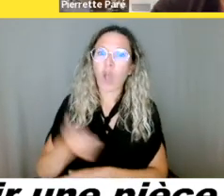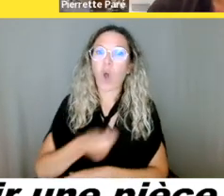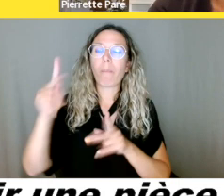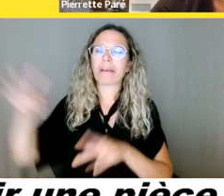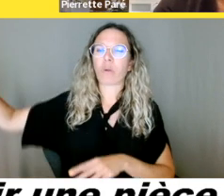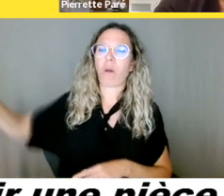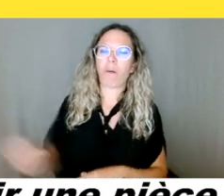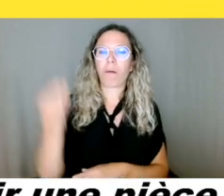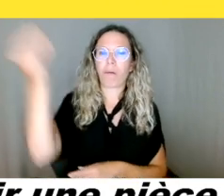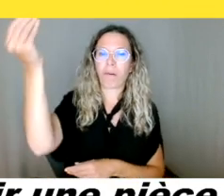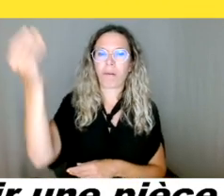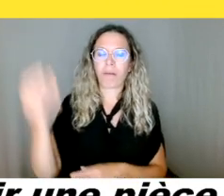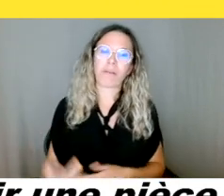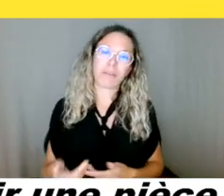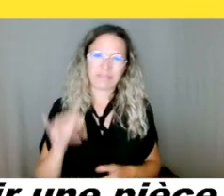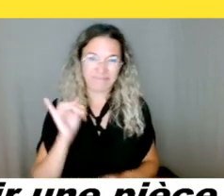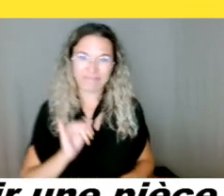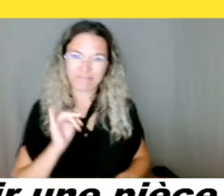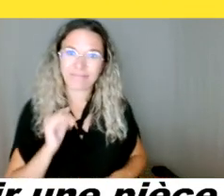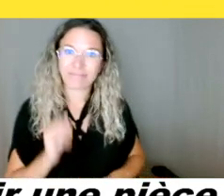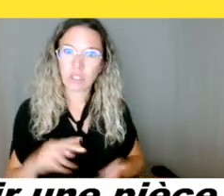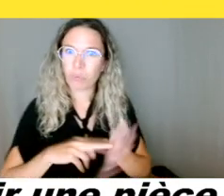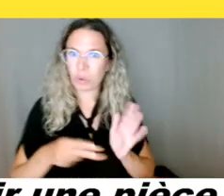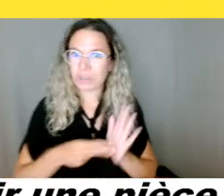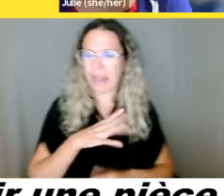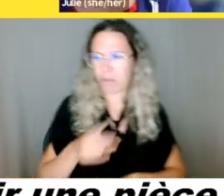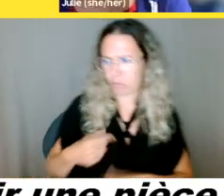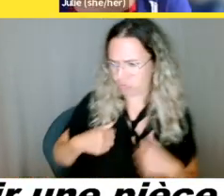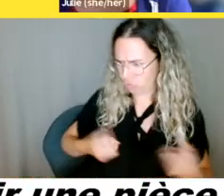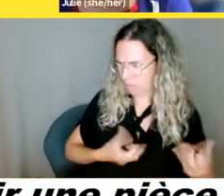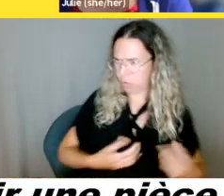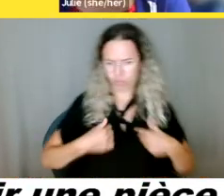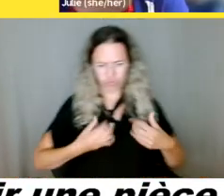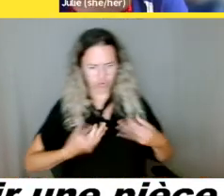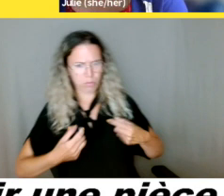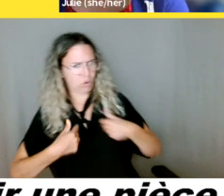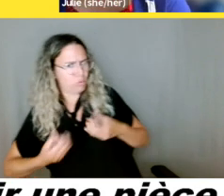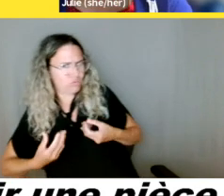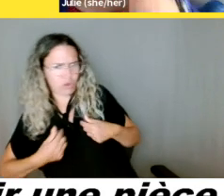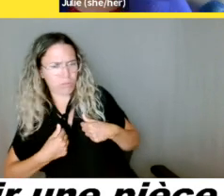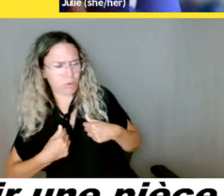où? Moi, non, c'est ça, on demande ça où? Bien, vous l'avez avec... Bien, c'est la...